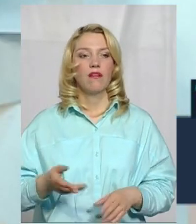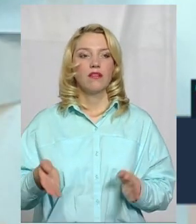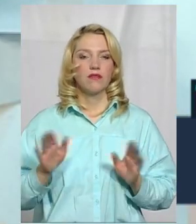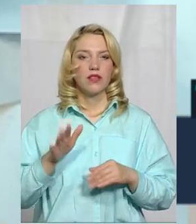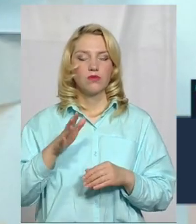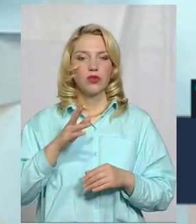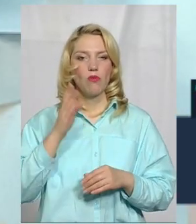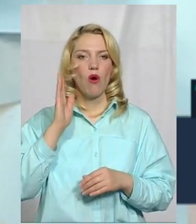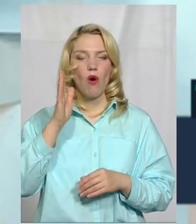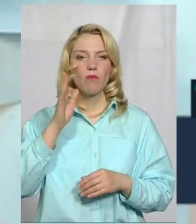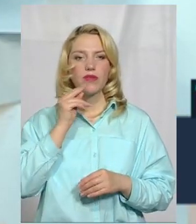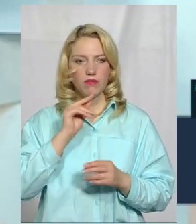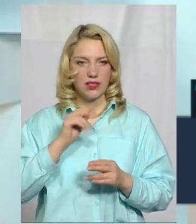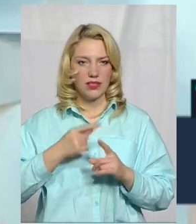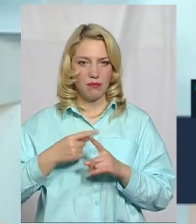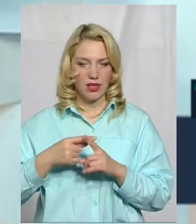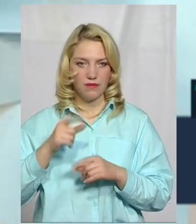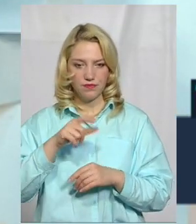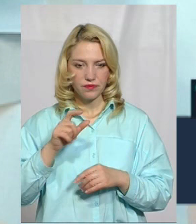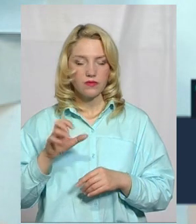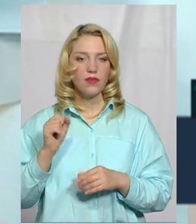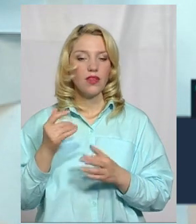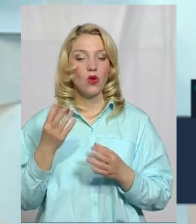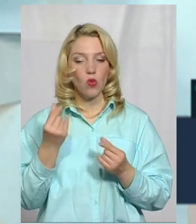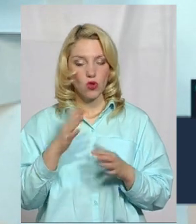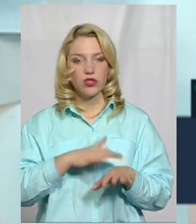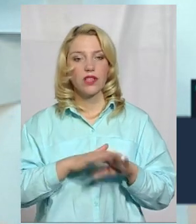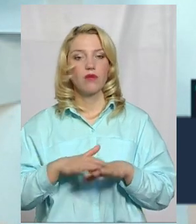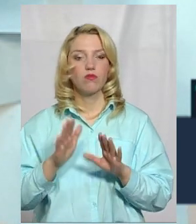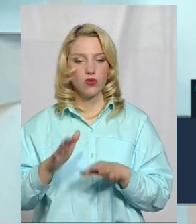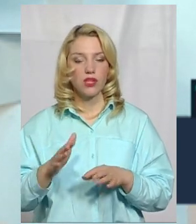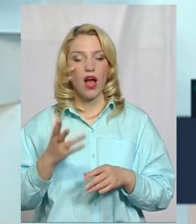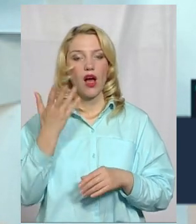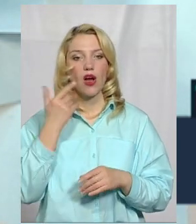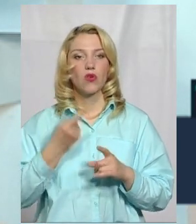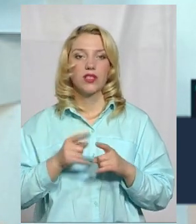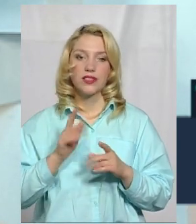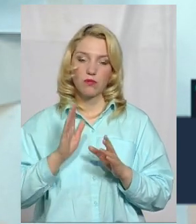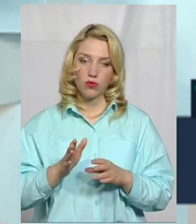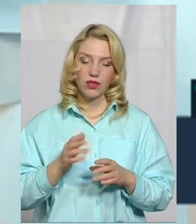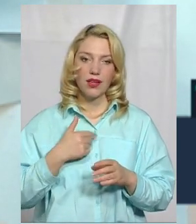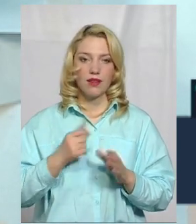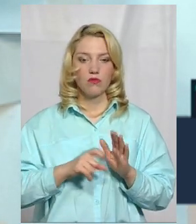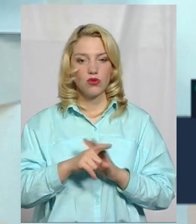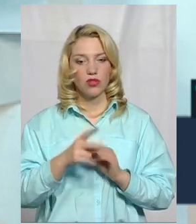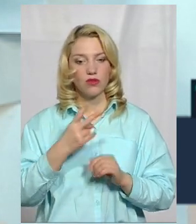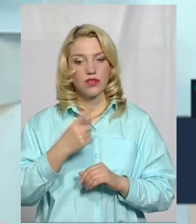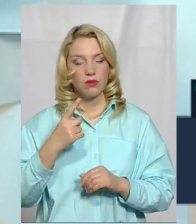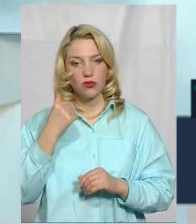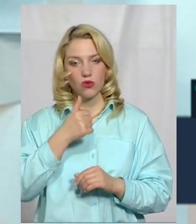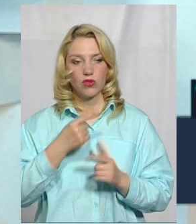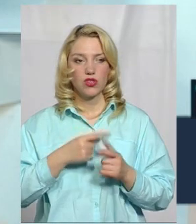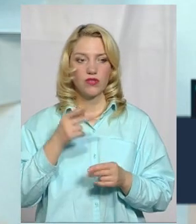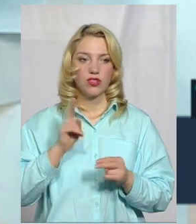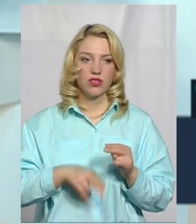будемо оптимістами. Кошти надійдуть, але саме коли це буде, чи це буде на початку 2021 року, чи в кінці 2020